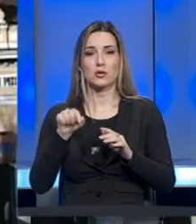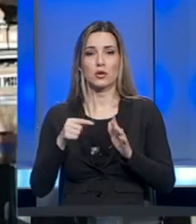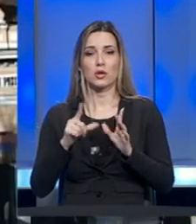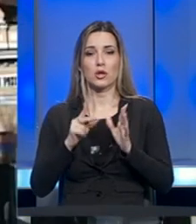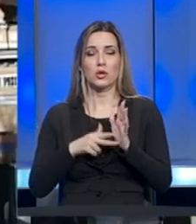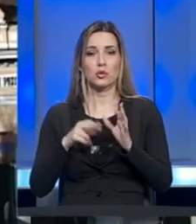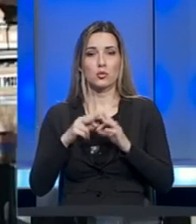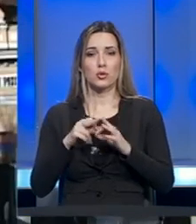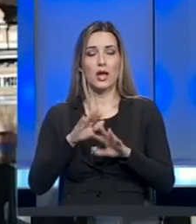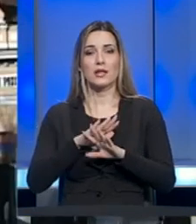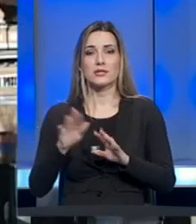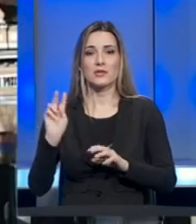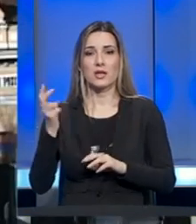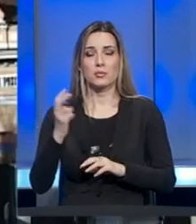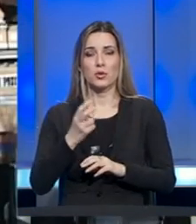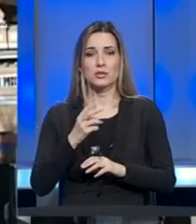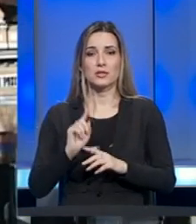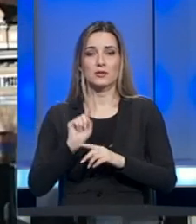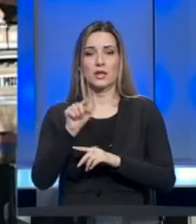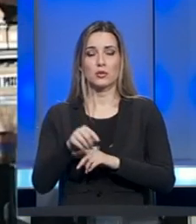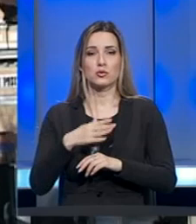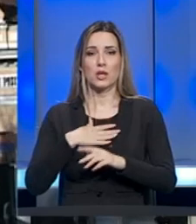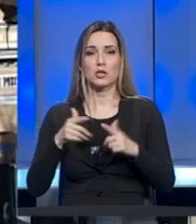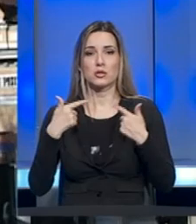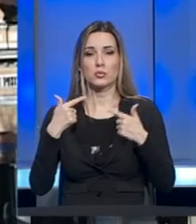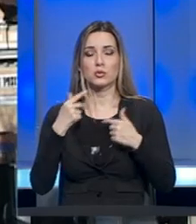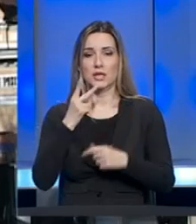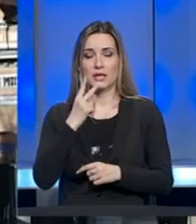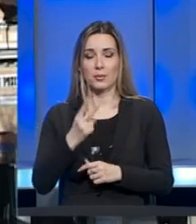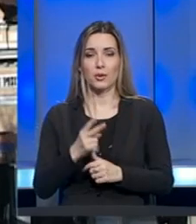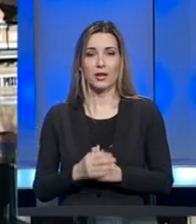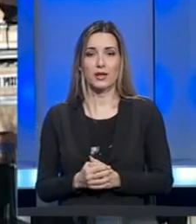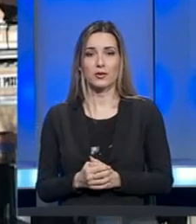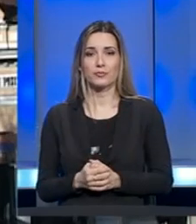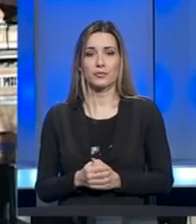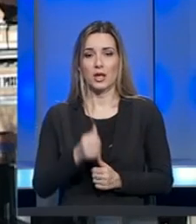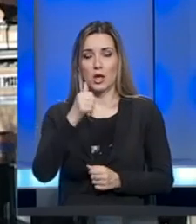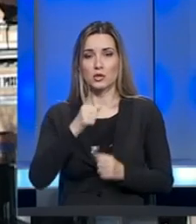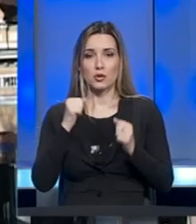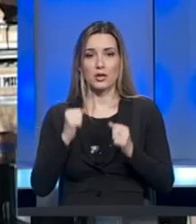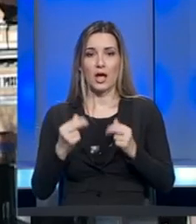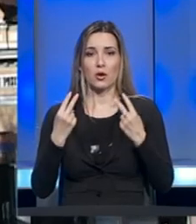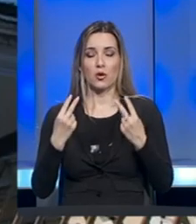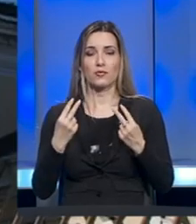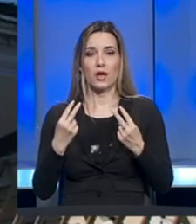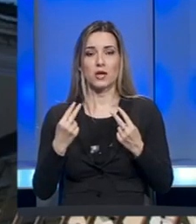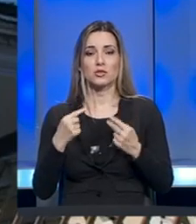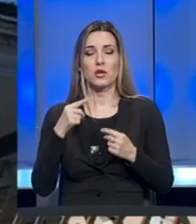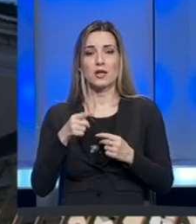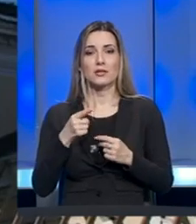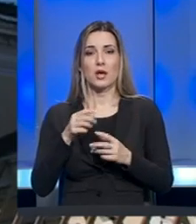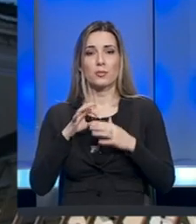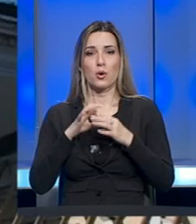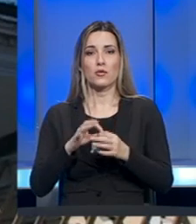tako da sve pozivam da dođu u naš muzej da je pogledaju. Ono što je jako važno da je, evo i